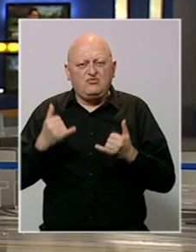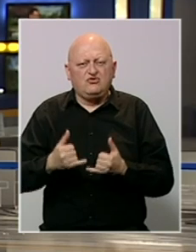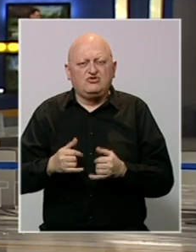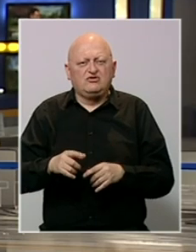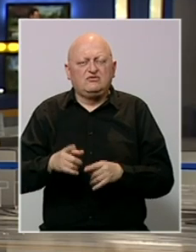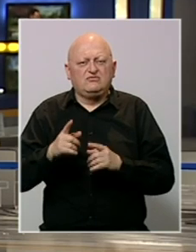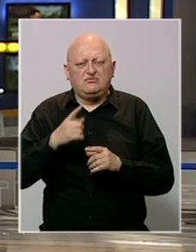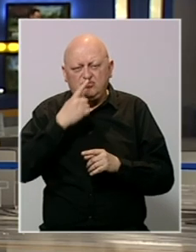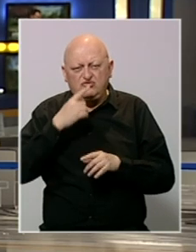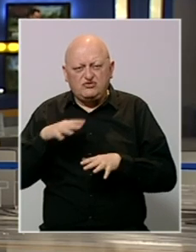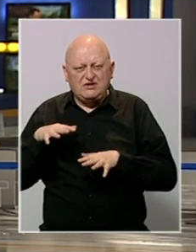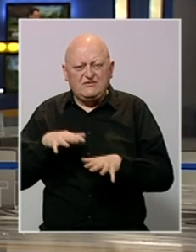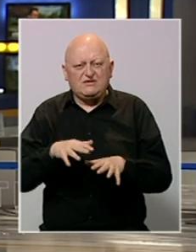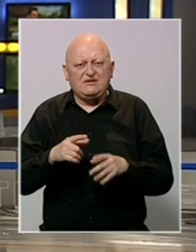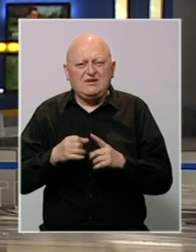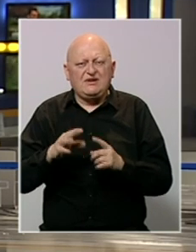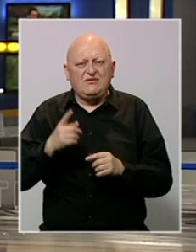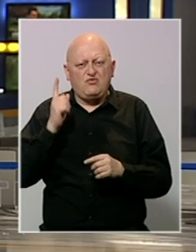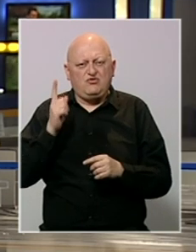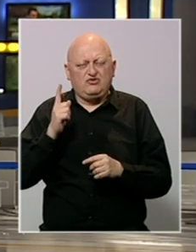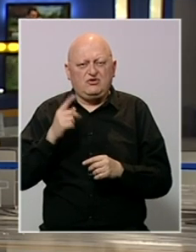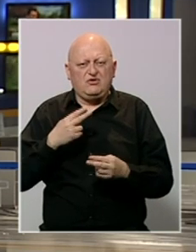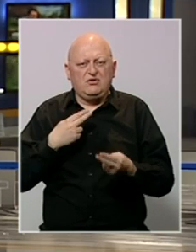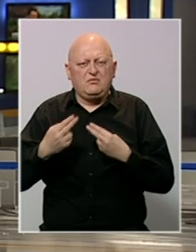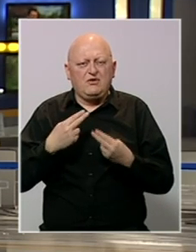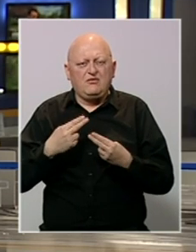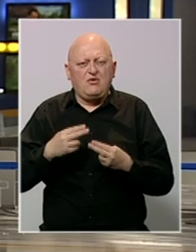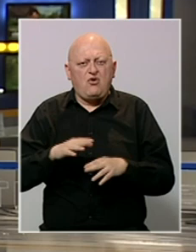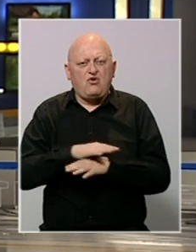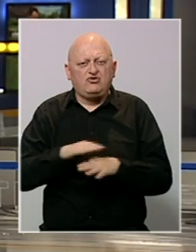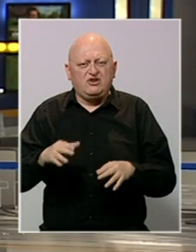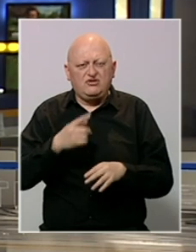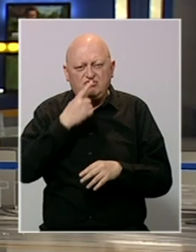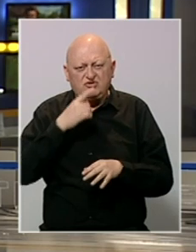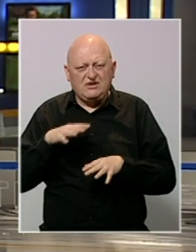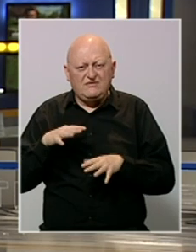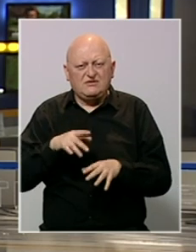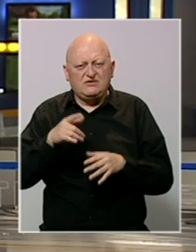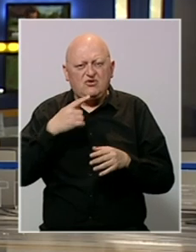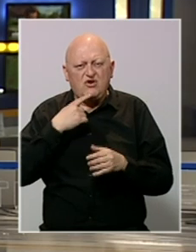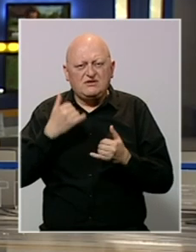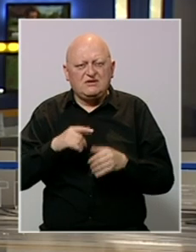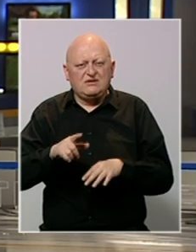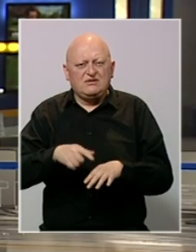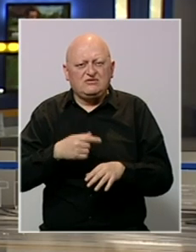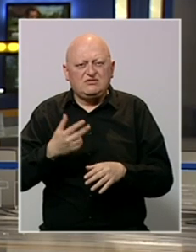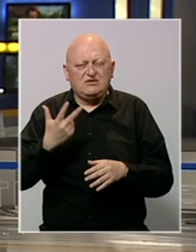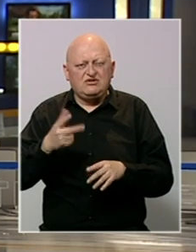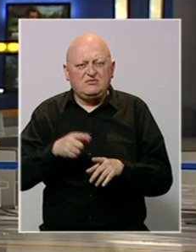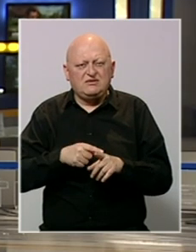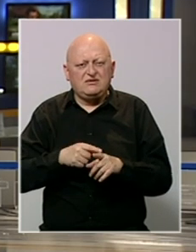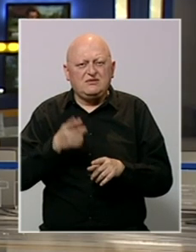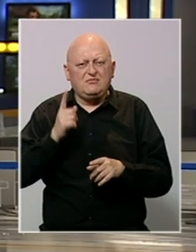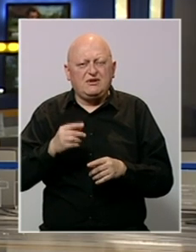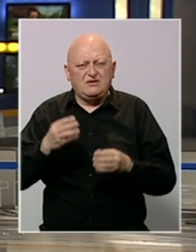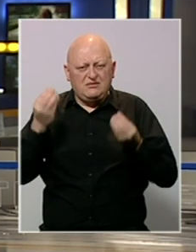u dosadašnjem toku ruske invazije. Kijev je upozorio da pregovorima o okončanju ruske invazije, koja sada traje već treći